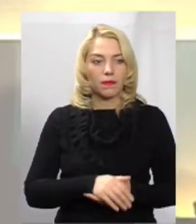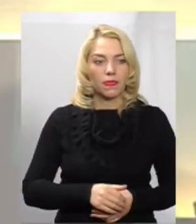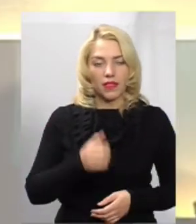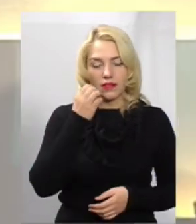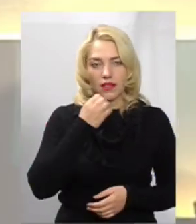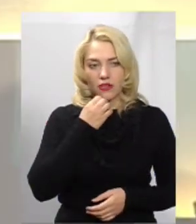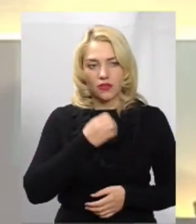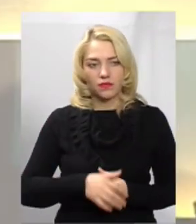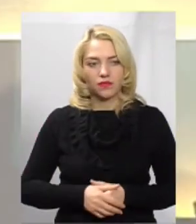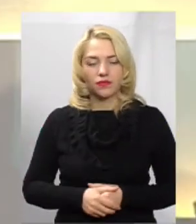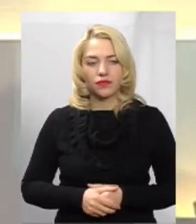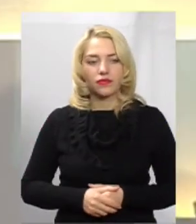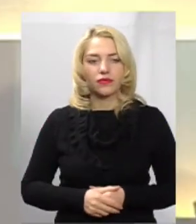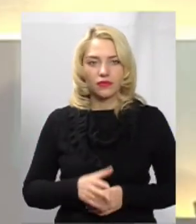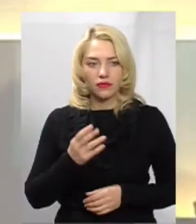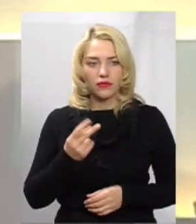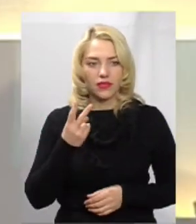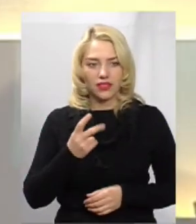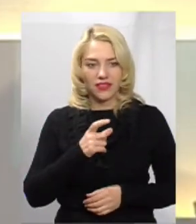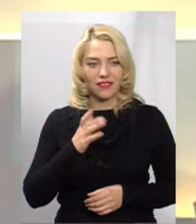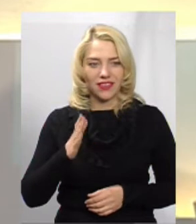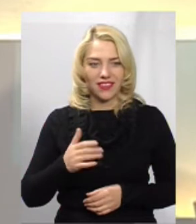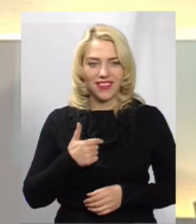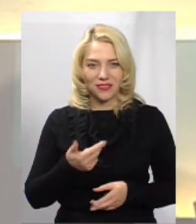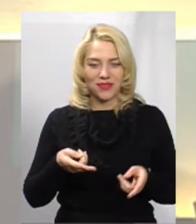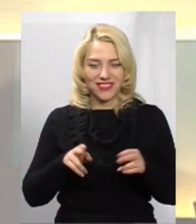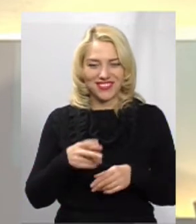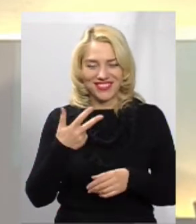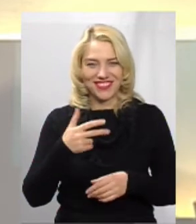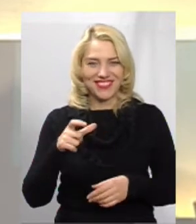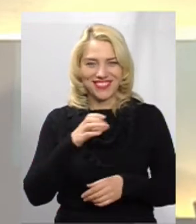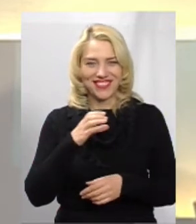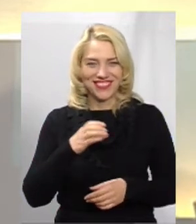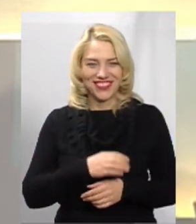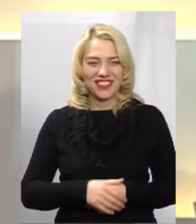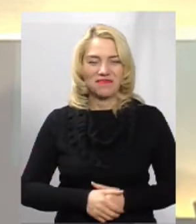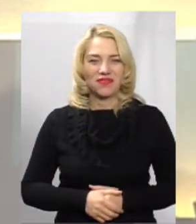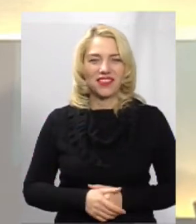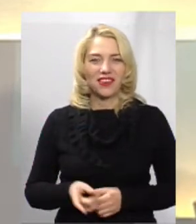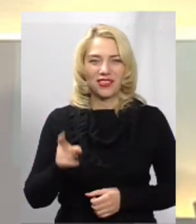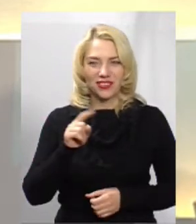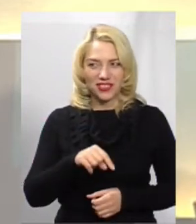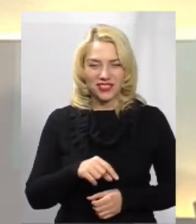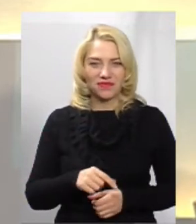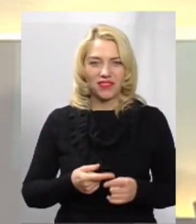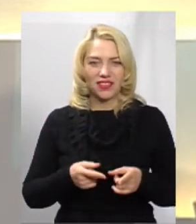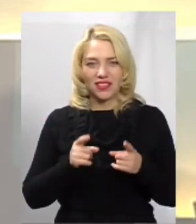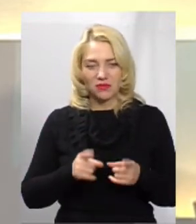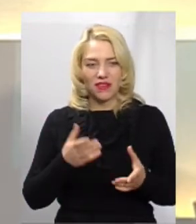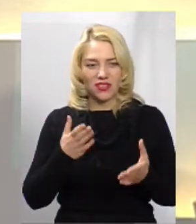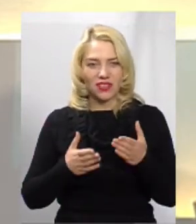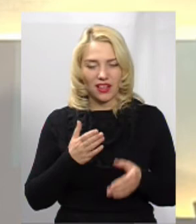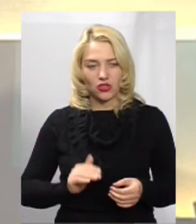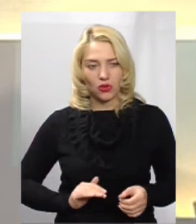Пішлимо їх двох хвилин. Так, зараз підуть. А то ви зараз залишите мені 30 секунд? Ні. Отож, насправді, якщо